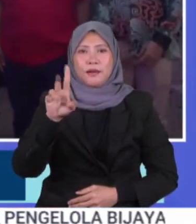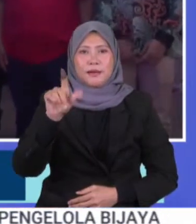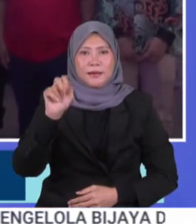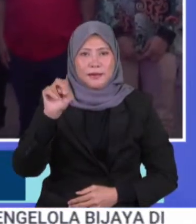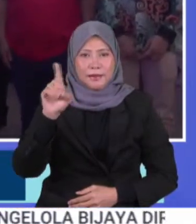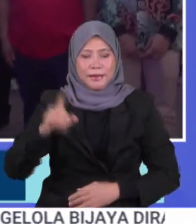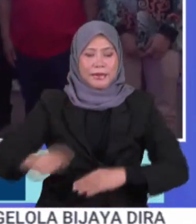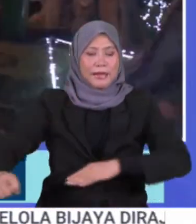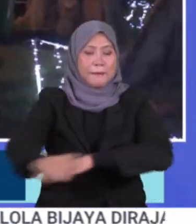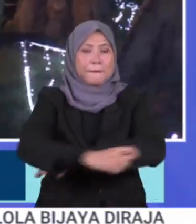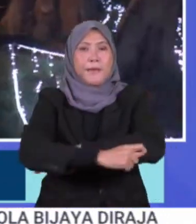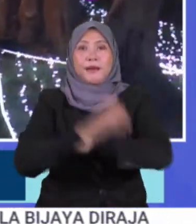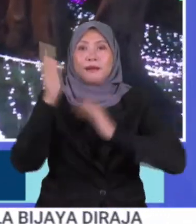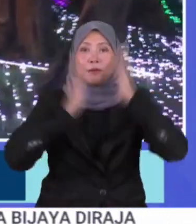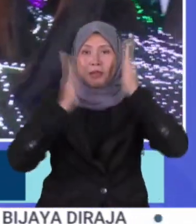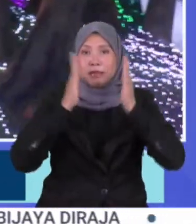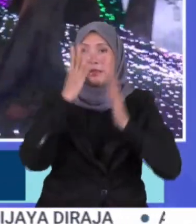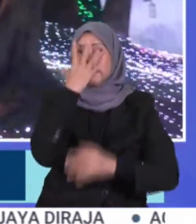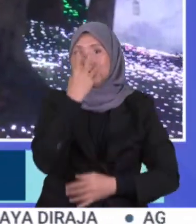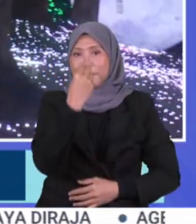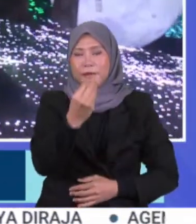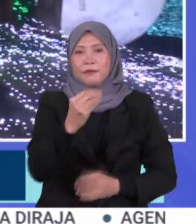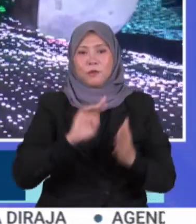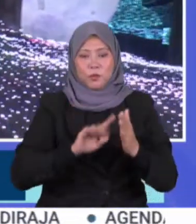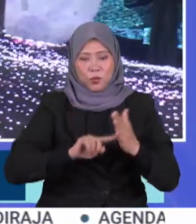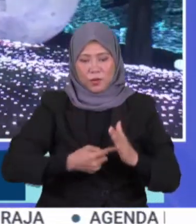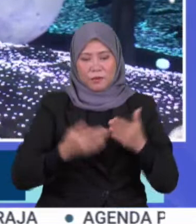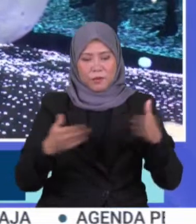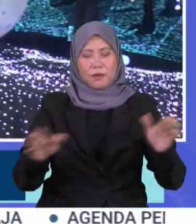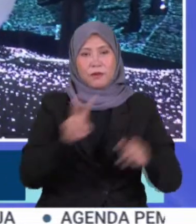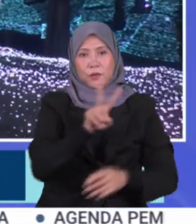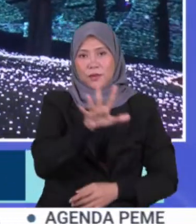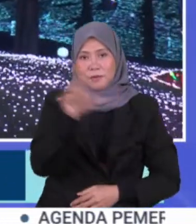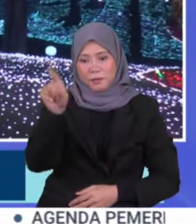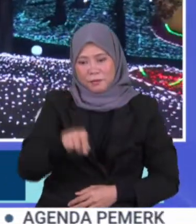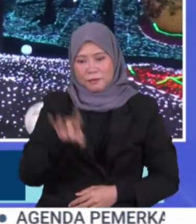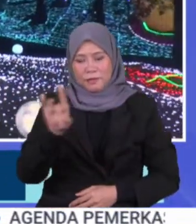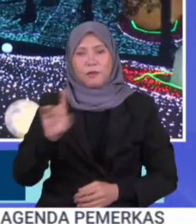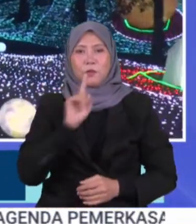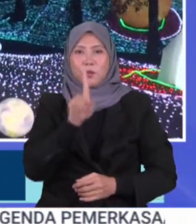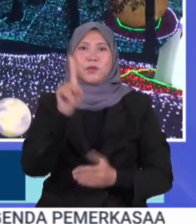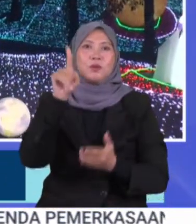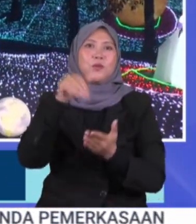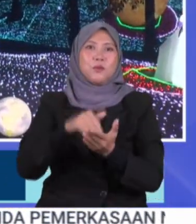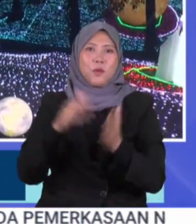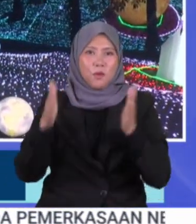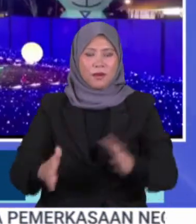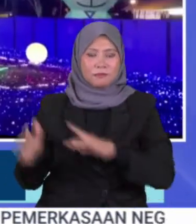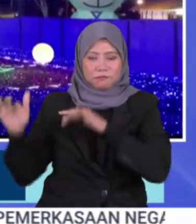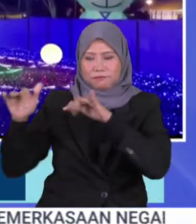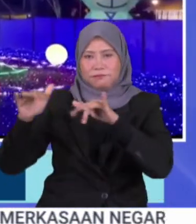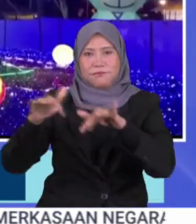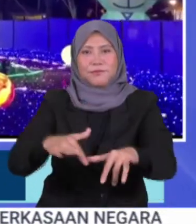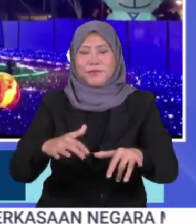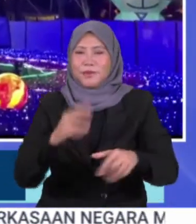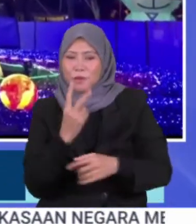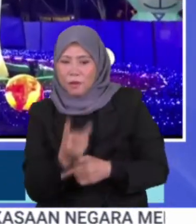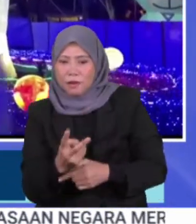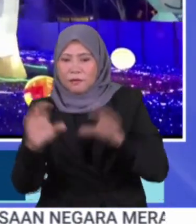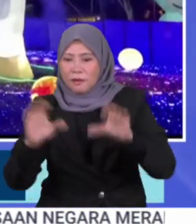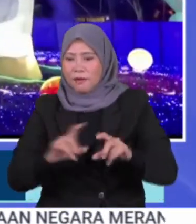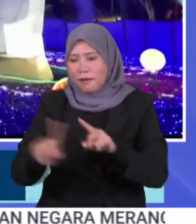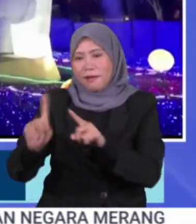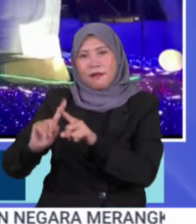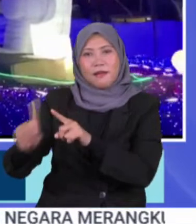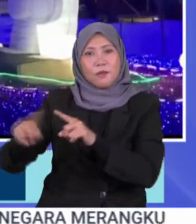Taman Malaysia Seremban Sejak dibuka 25 Ogos lalu, lebih seribu pengunjung hadir menyaksikan secara dekat